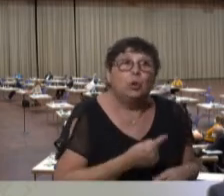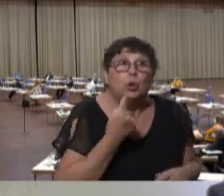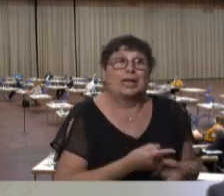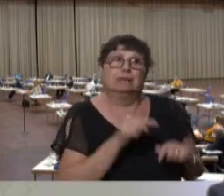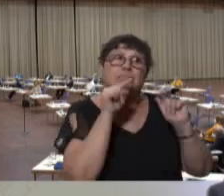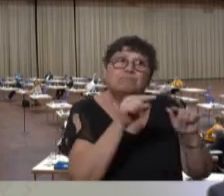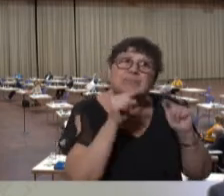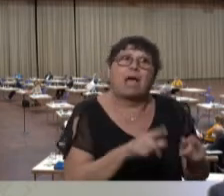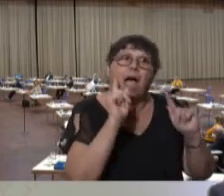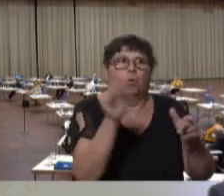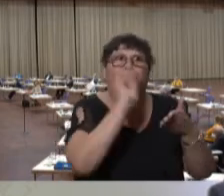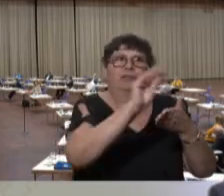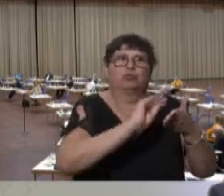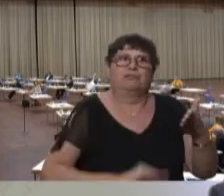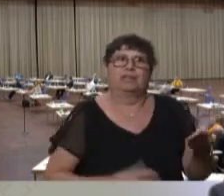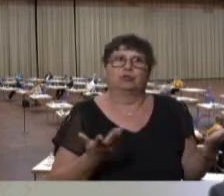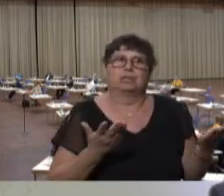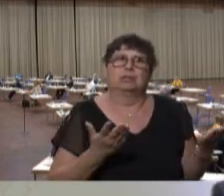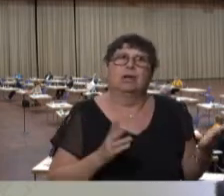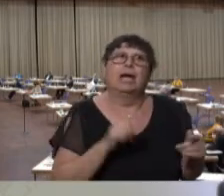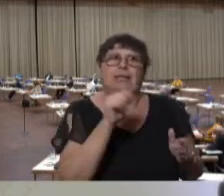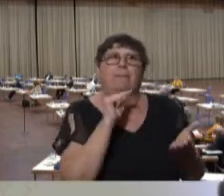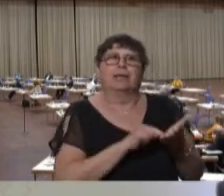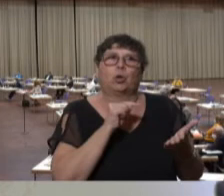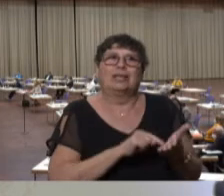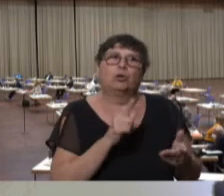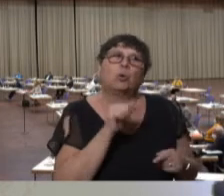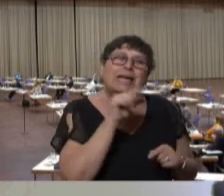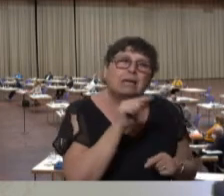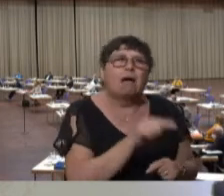die Sie auch verschriftet haben in der Begründung